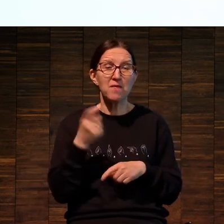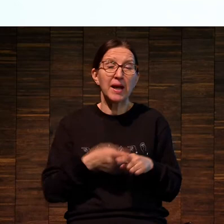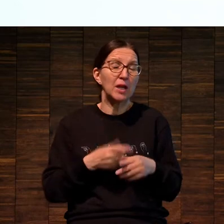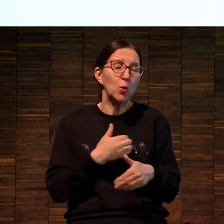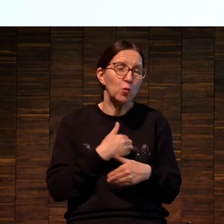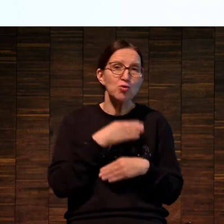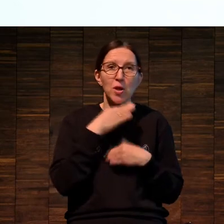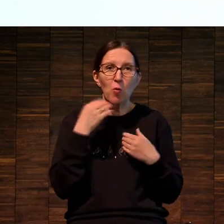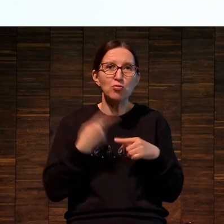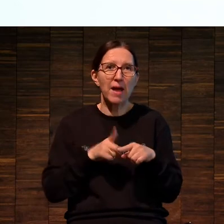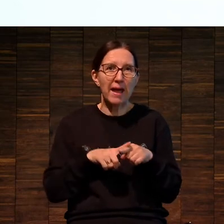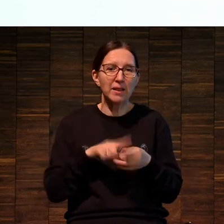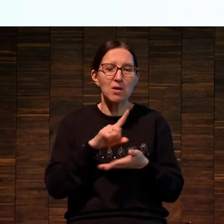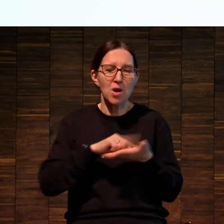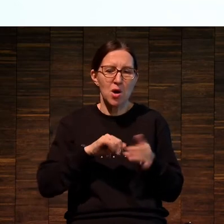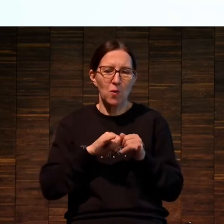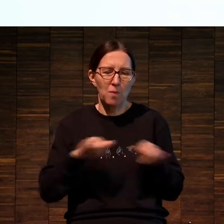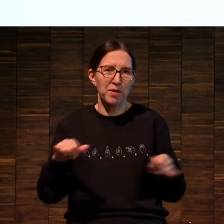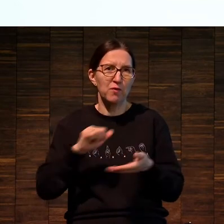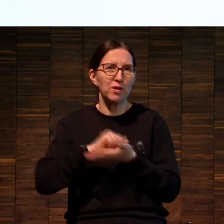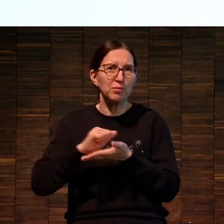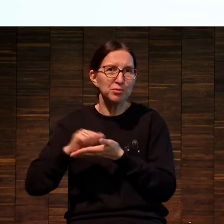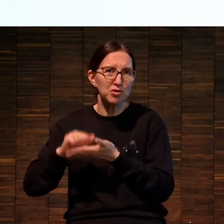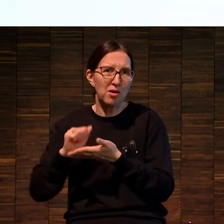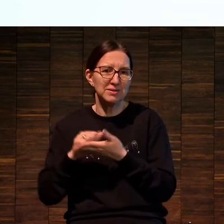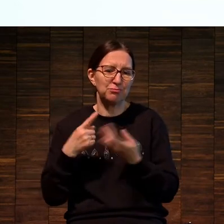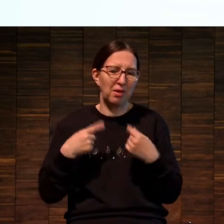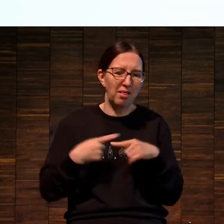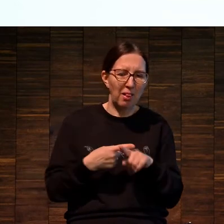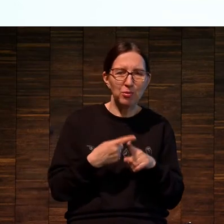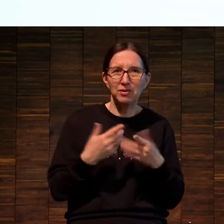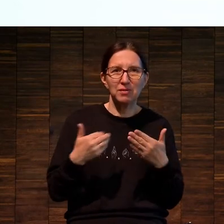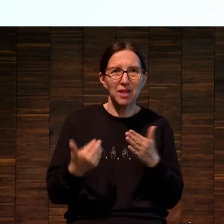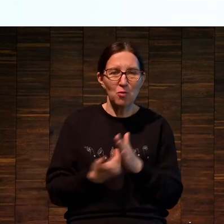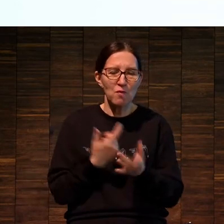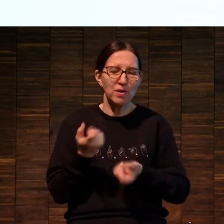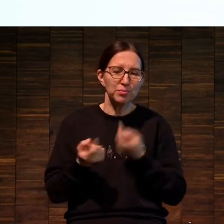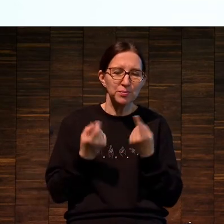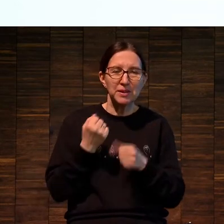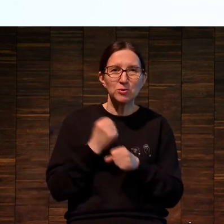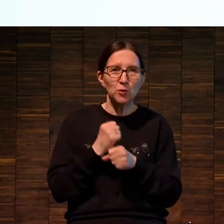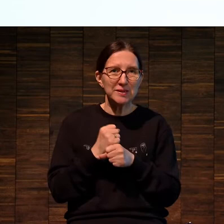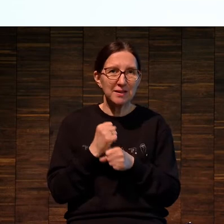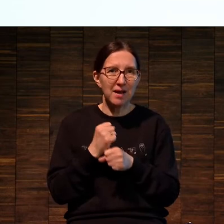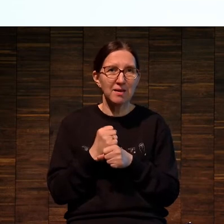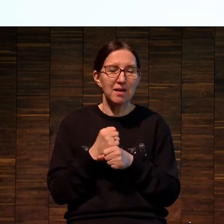ни крути, это век копирования, век печати, век создания